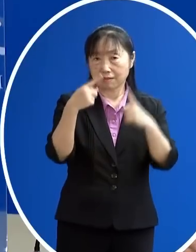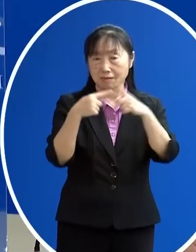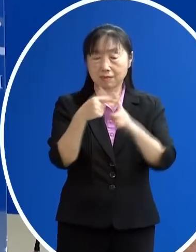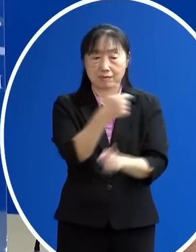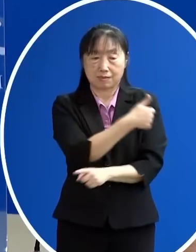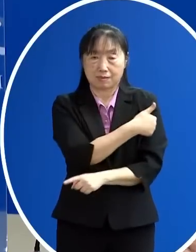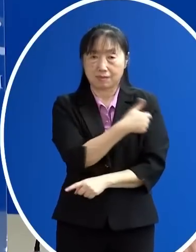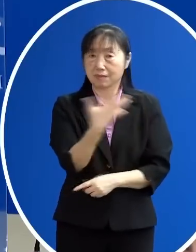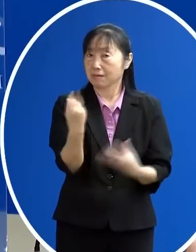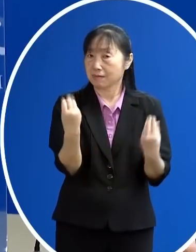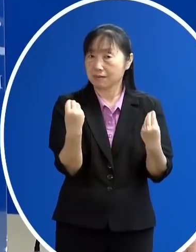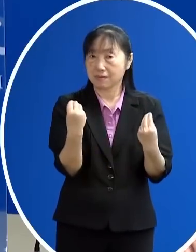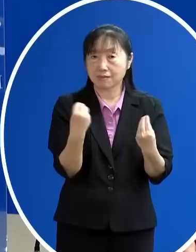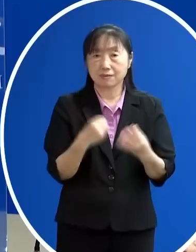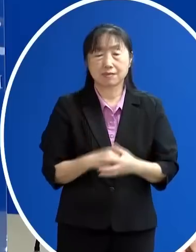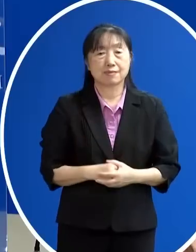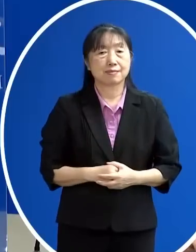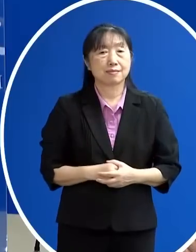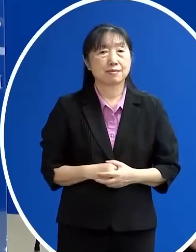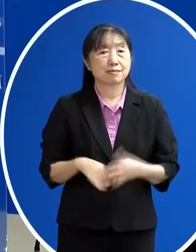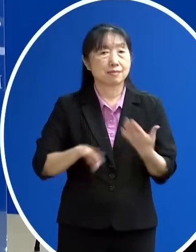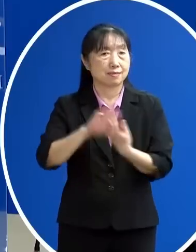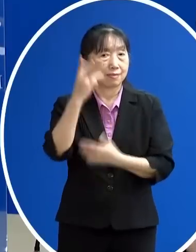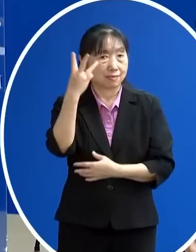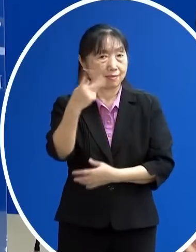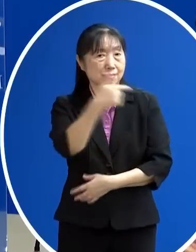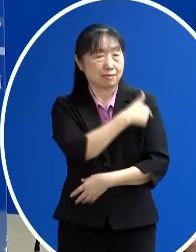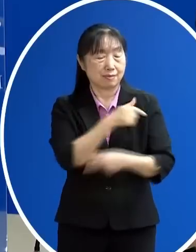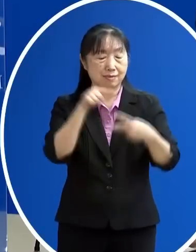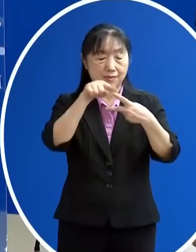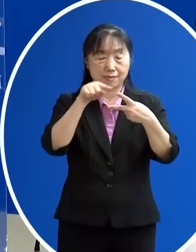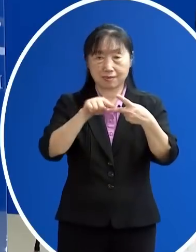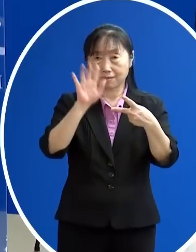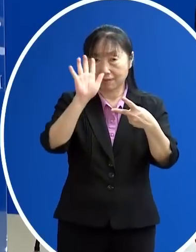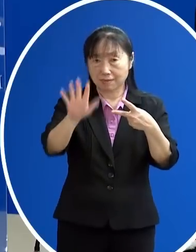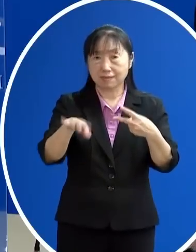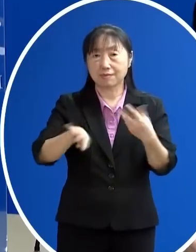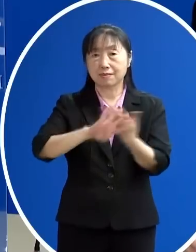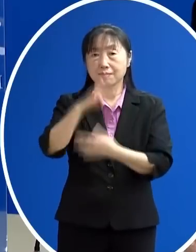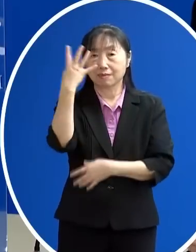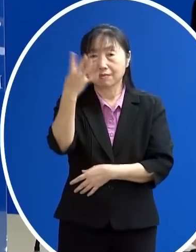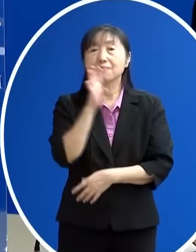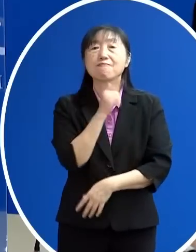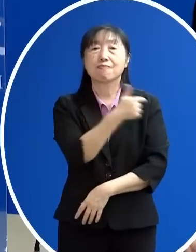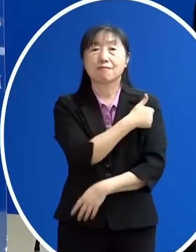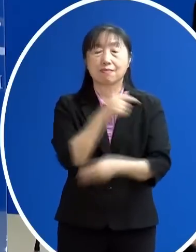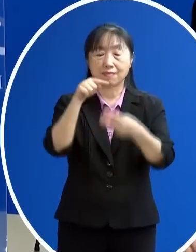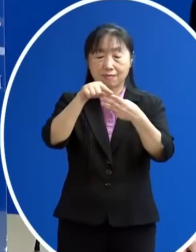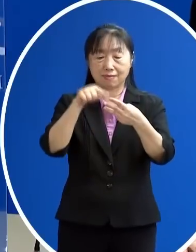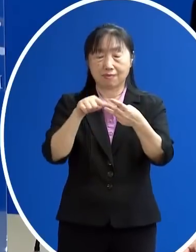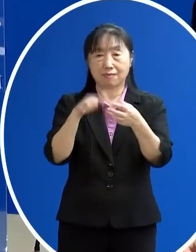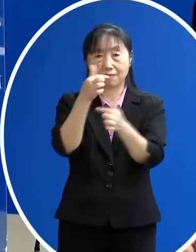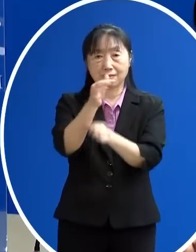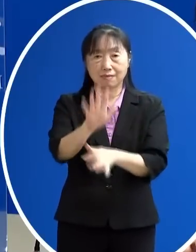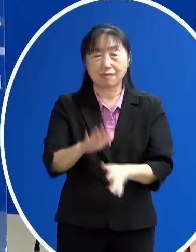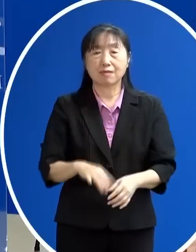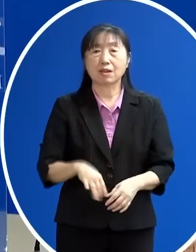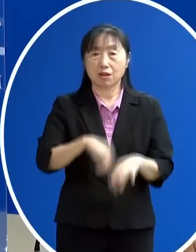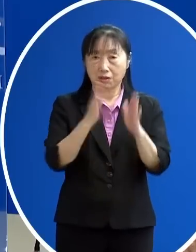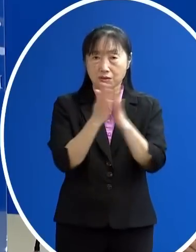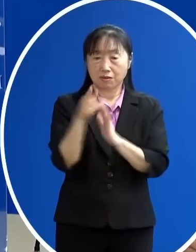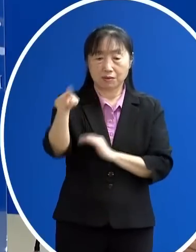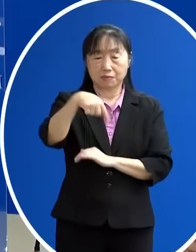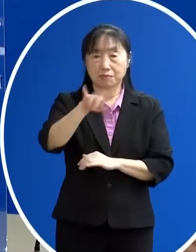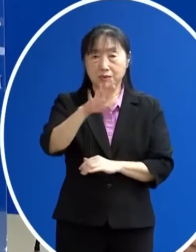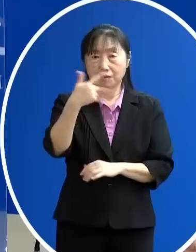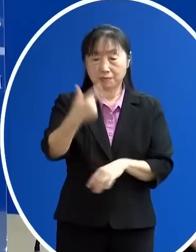接種疫苗 那有3位是接種2劑疫苗 4位是接種3劑的疫苗 那都有一些慢性